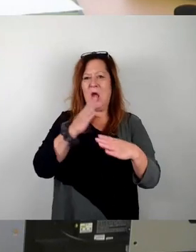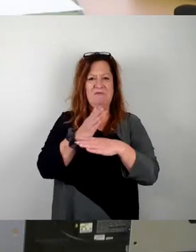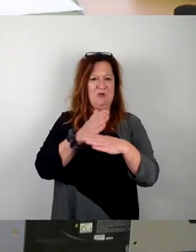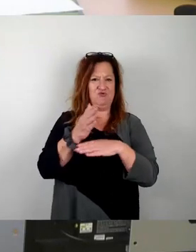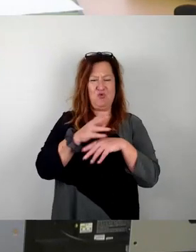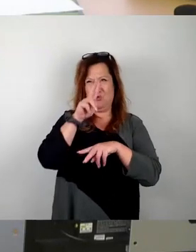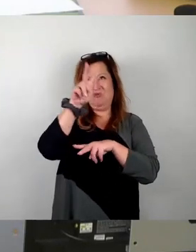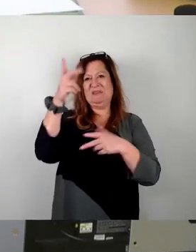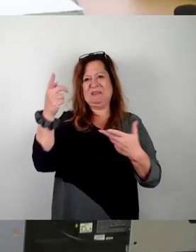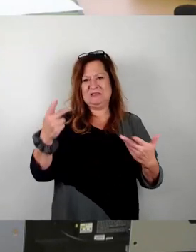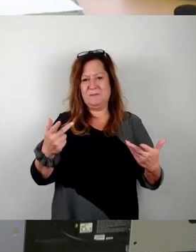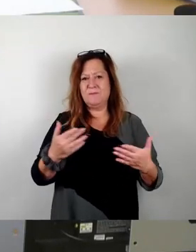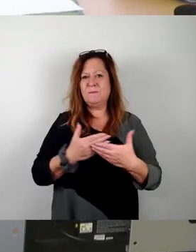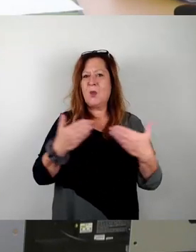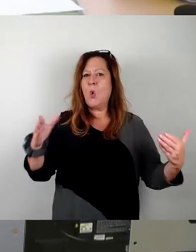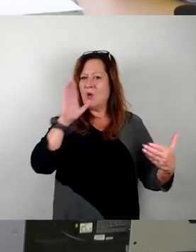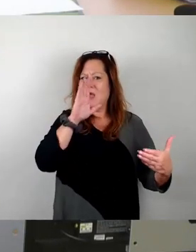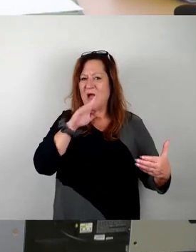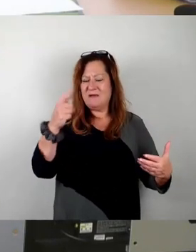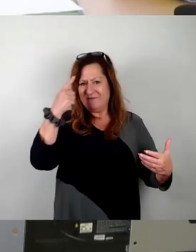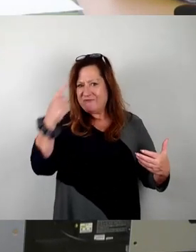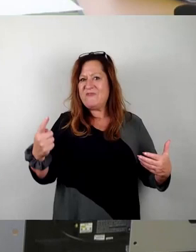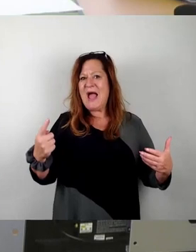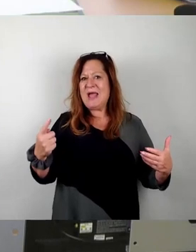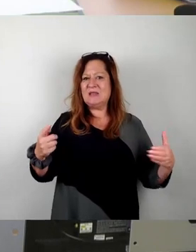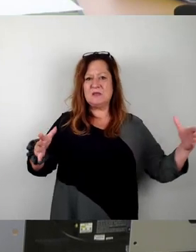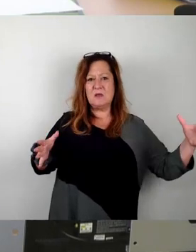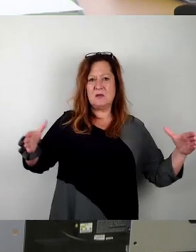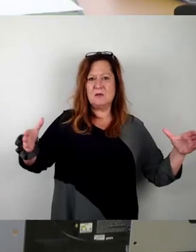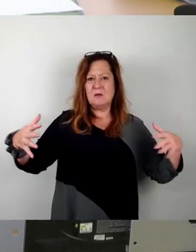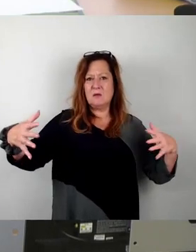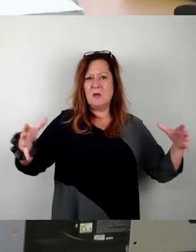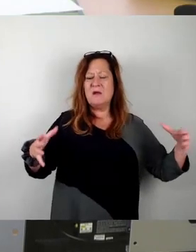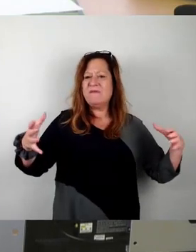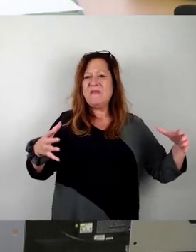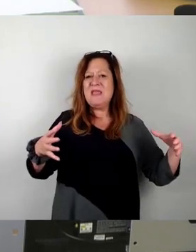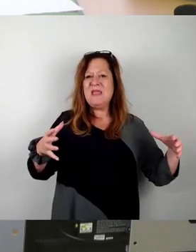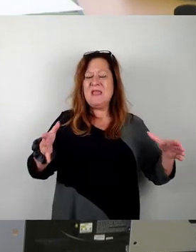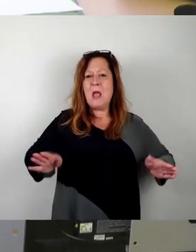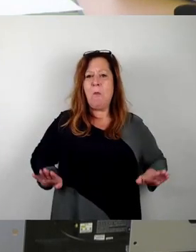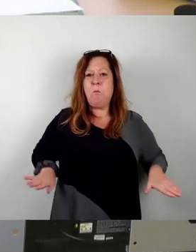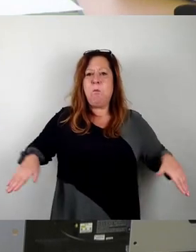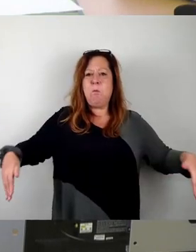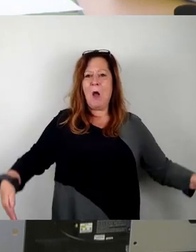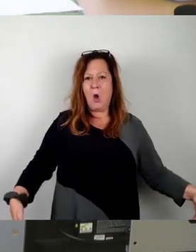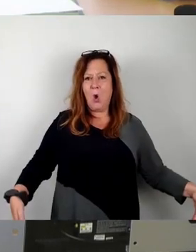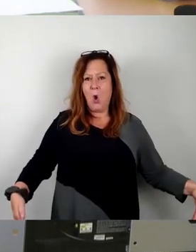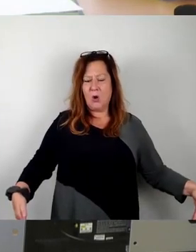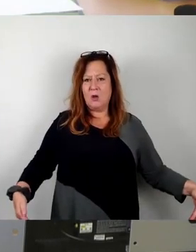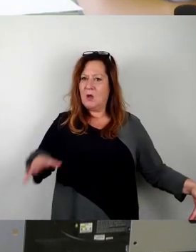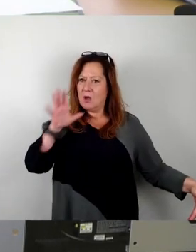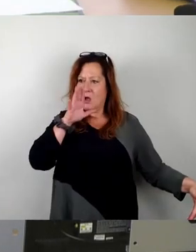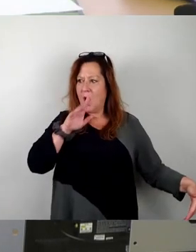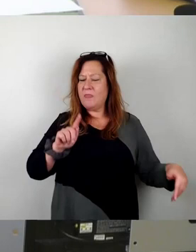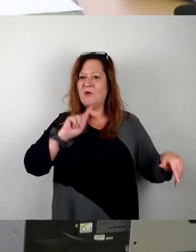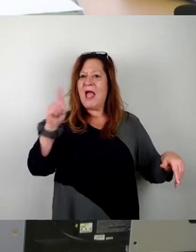Große Garten, das wissen wir, in seinen Kern noch ansatzweise ein barocker Garten, außen herum ein englischer Garten. Und diesen